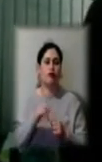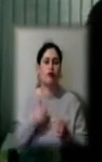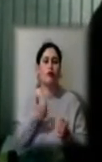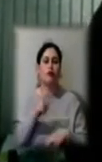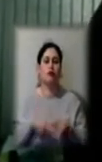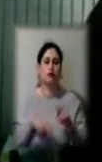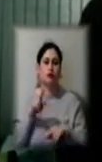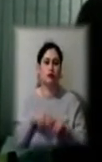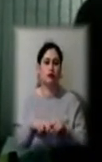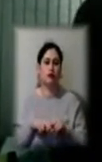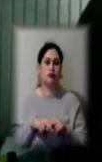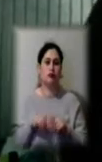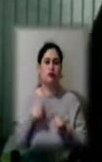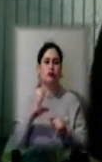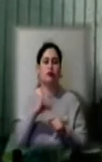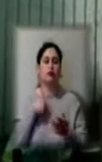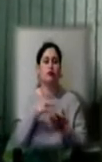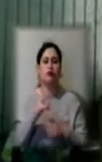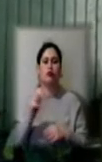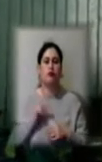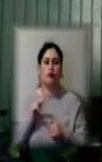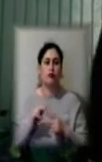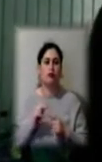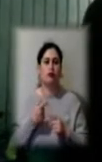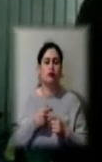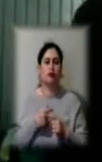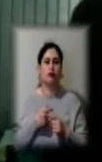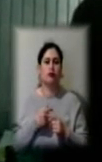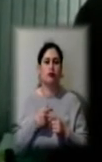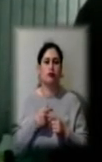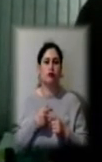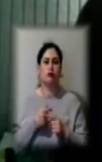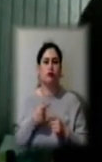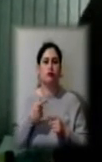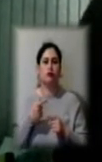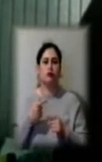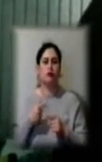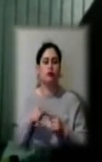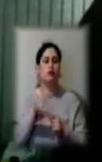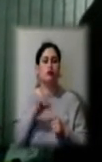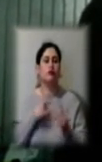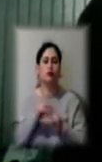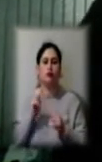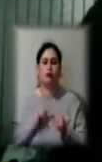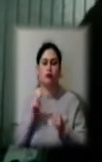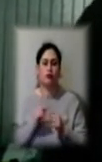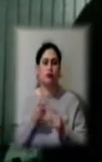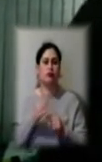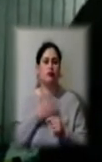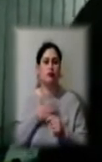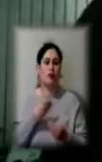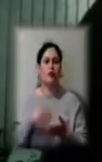що ми вийшли на роботу, що ми почали працювати для наших покупців. І ми